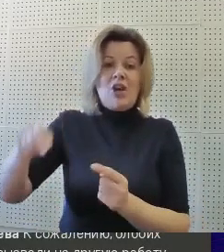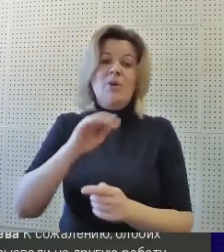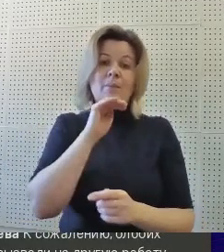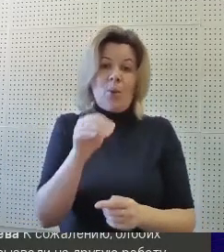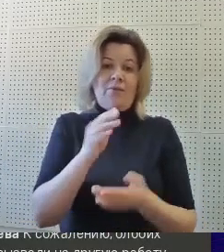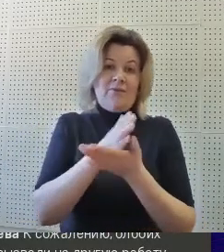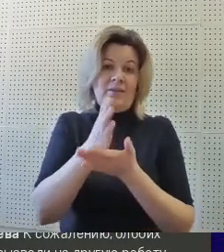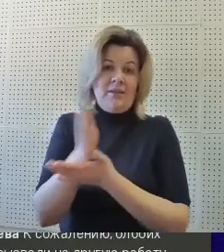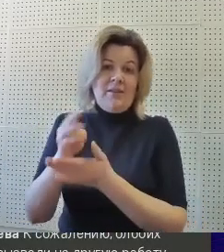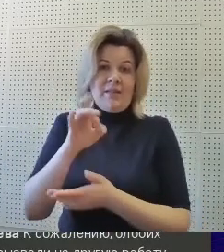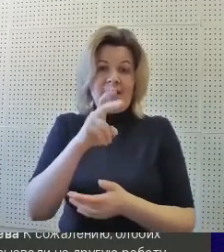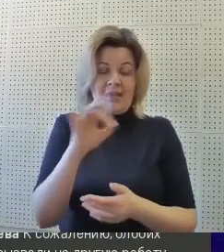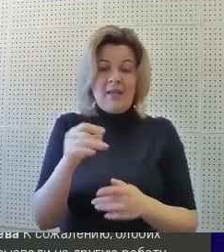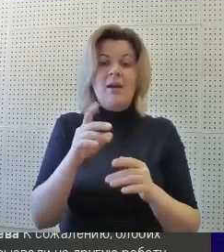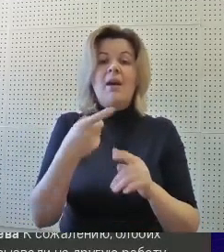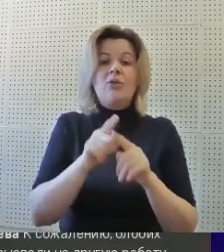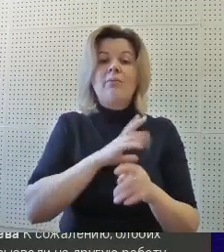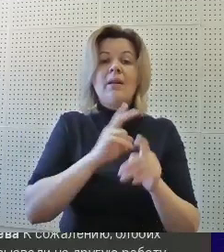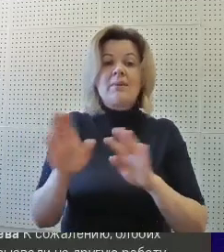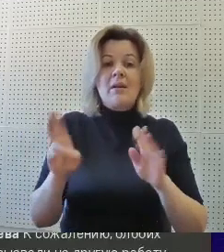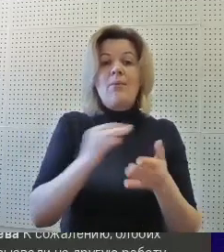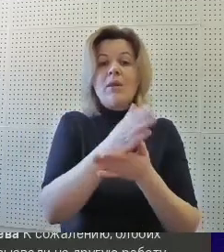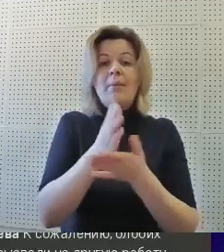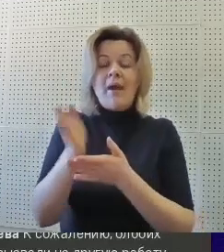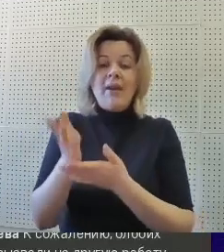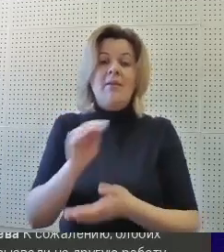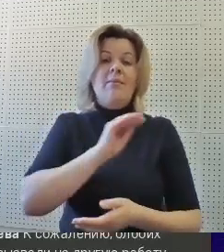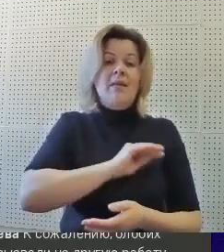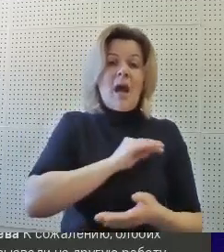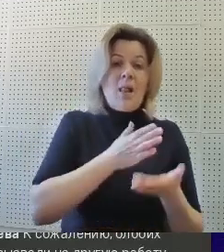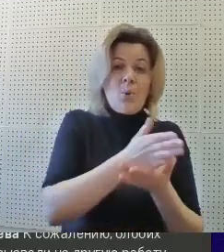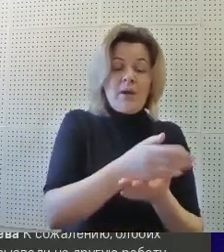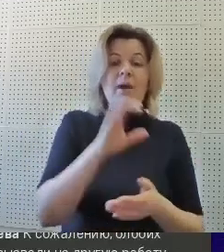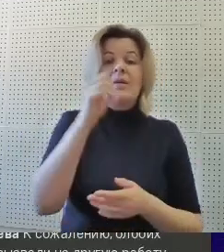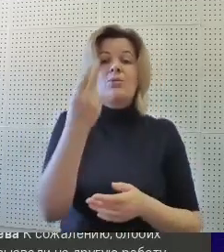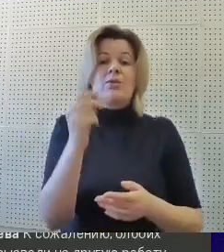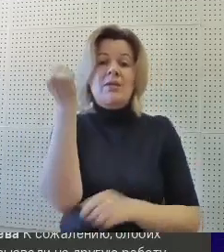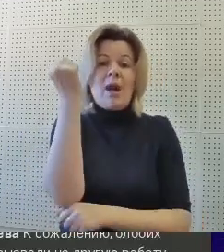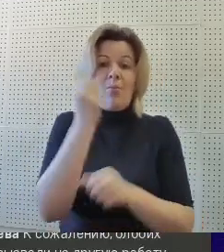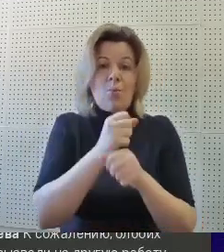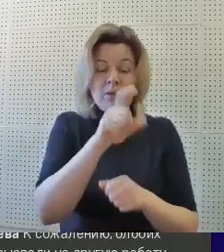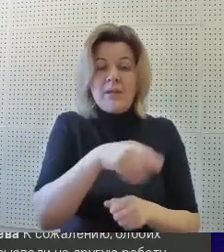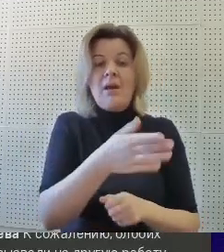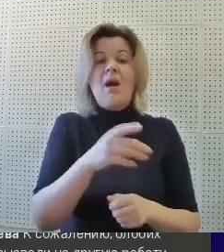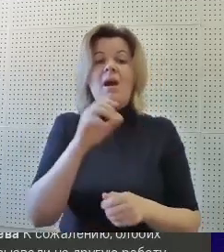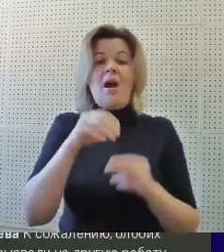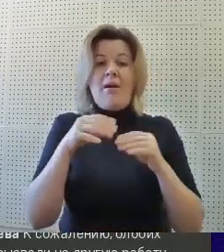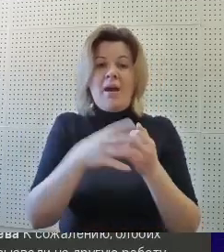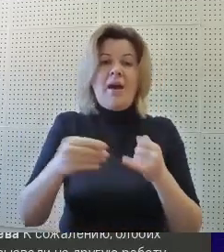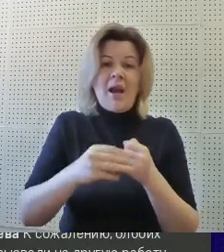профтреки, которые были распределены по направлениям психология, социальный работник, аграрные